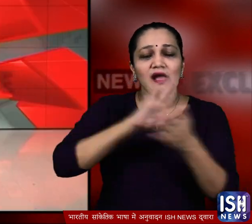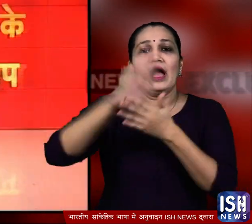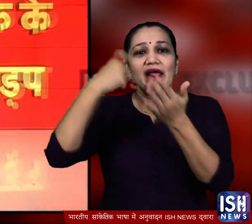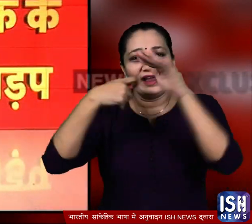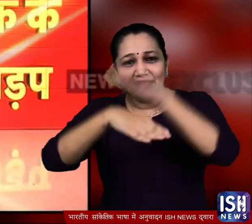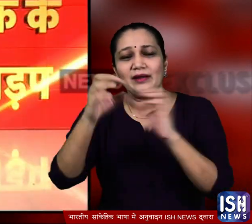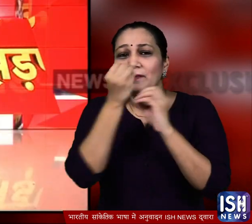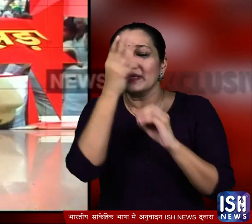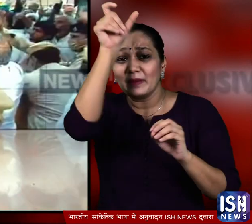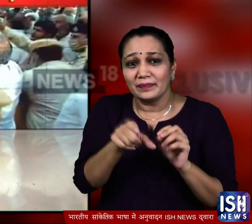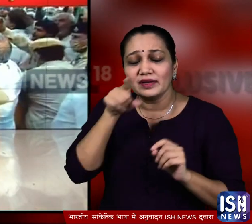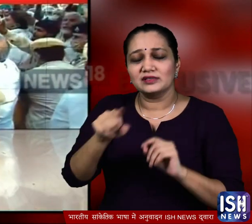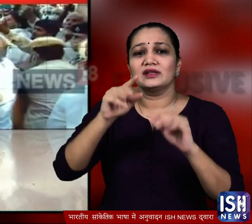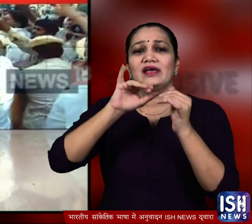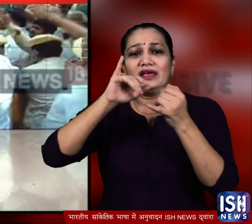के जीन में